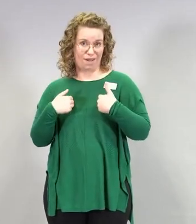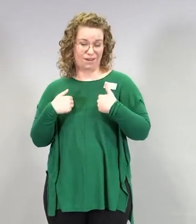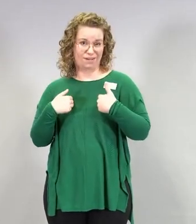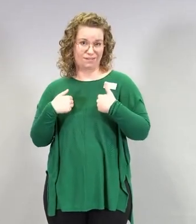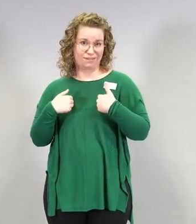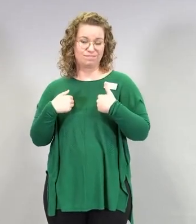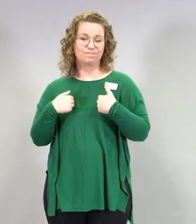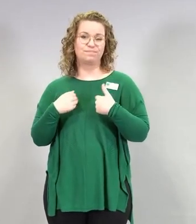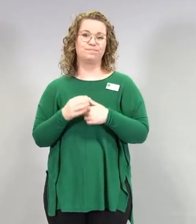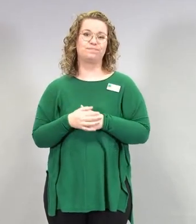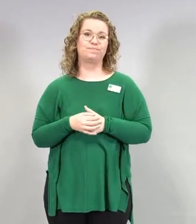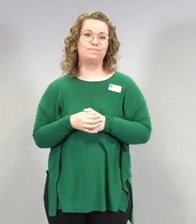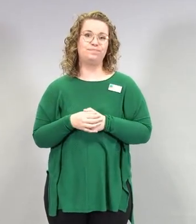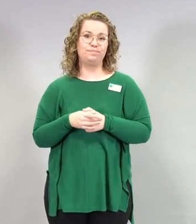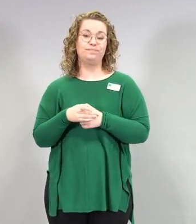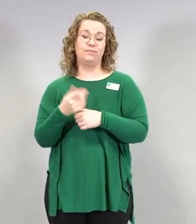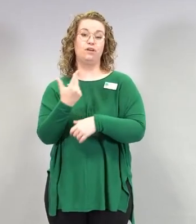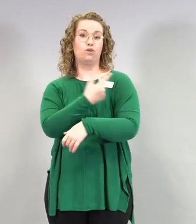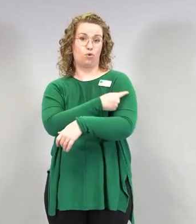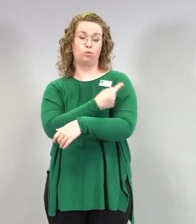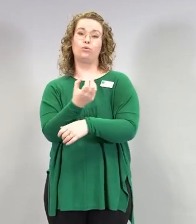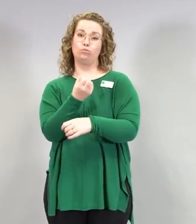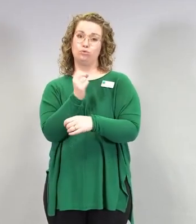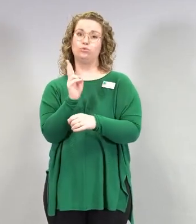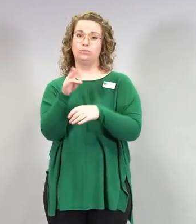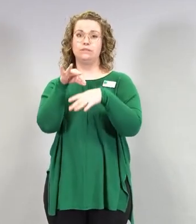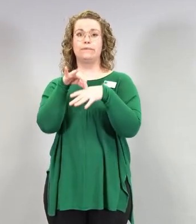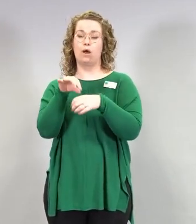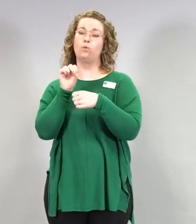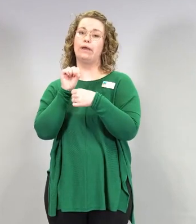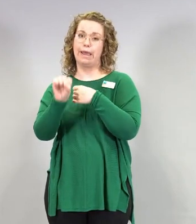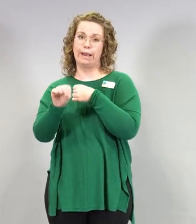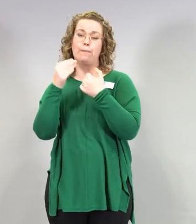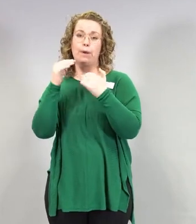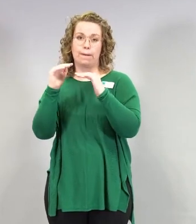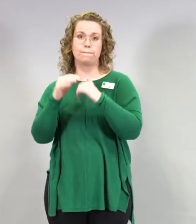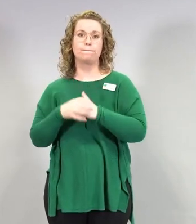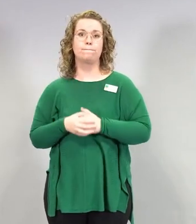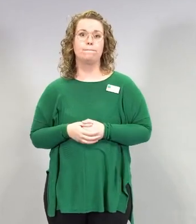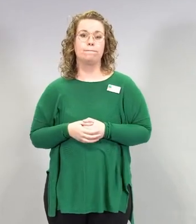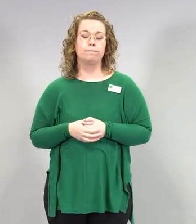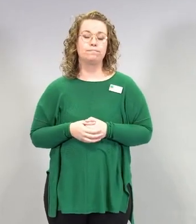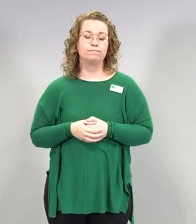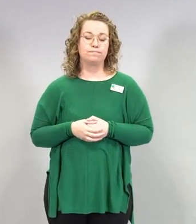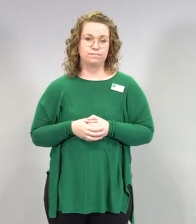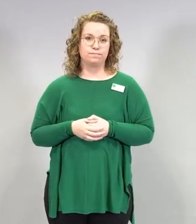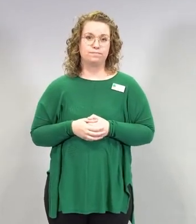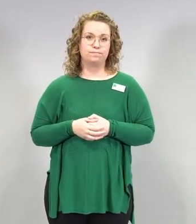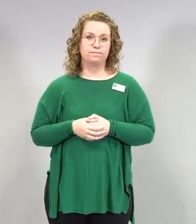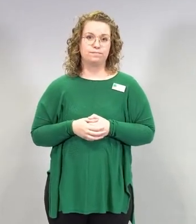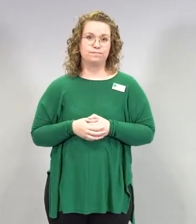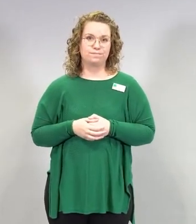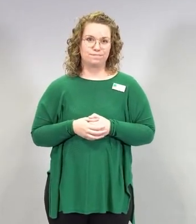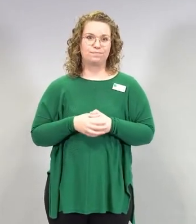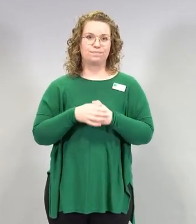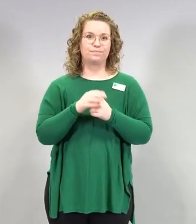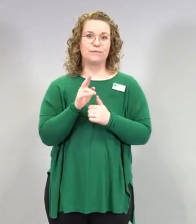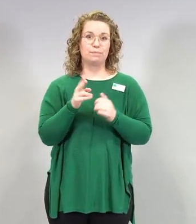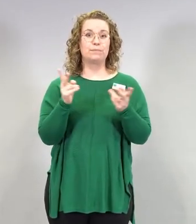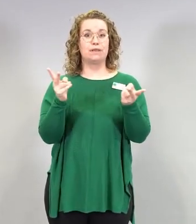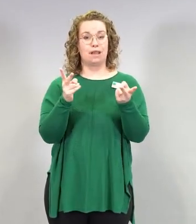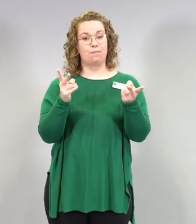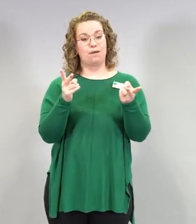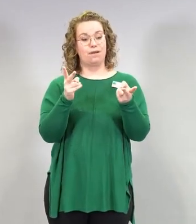pystytään ehkäisemään. Tähän riskianalyysiin tämä